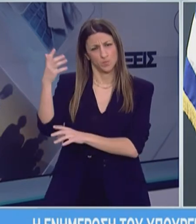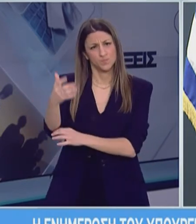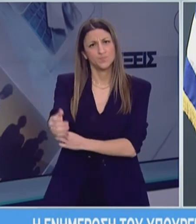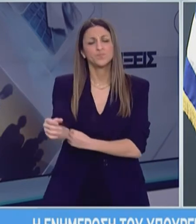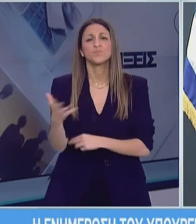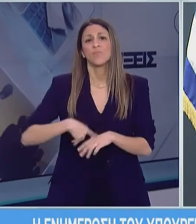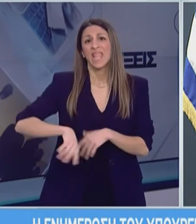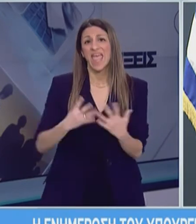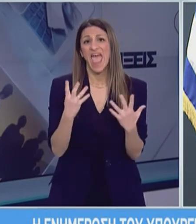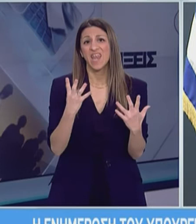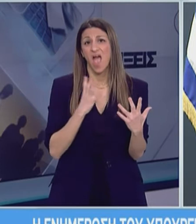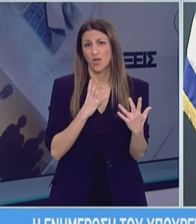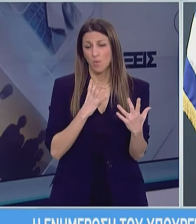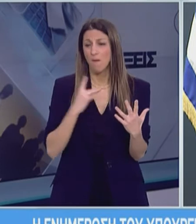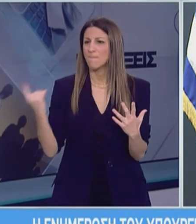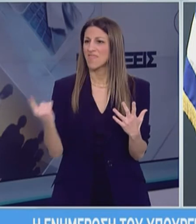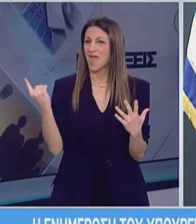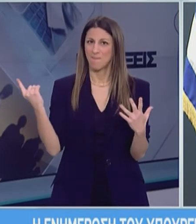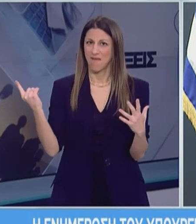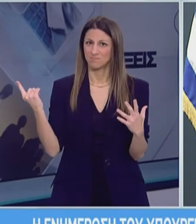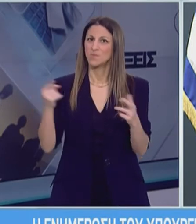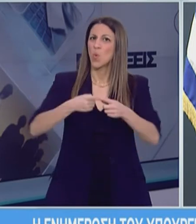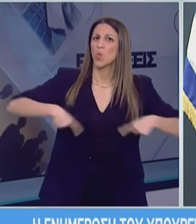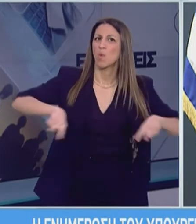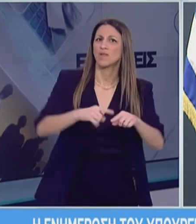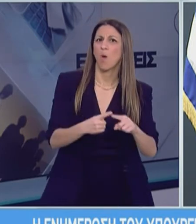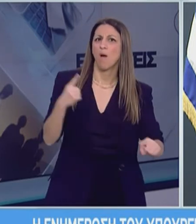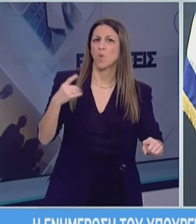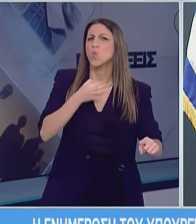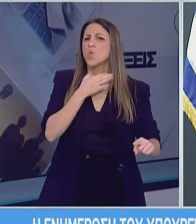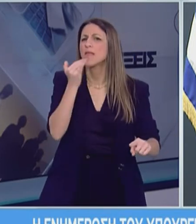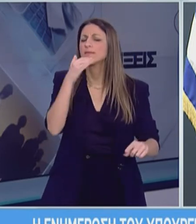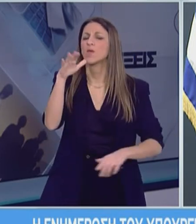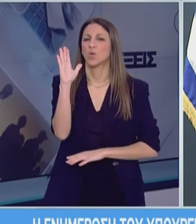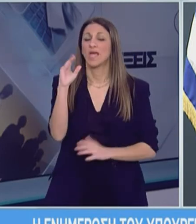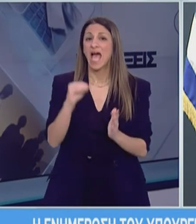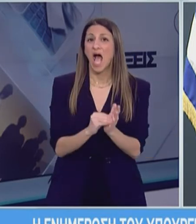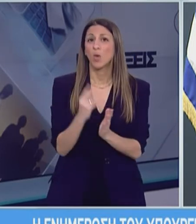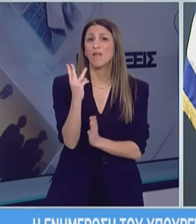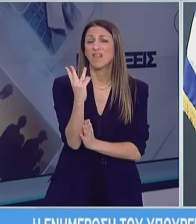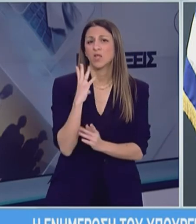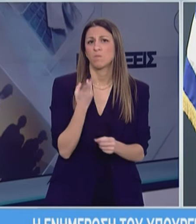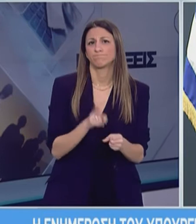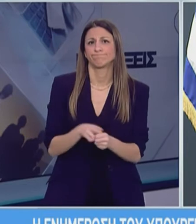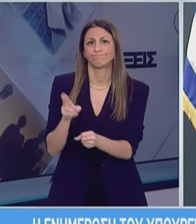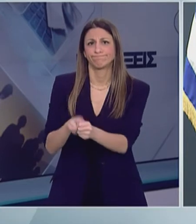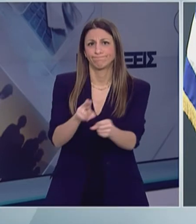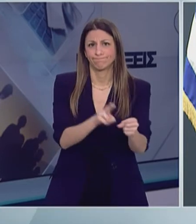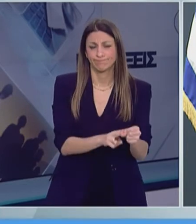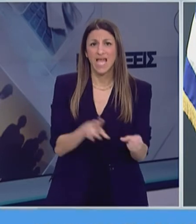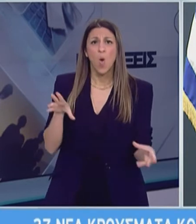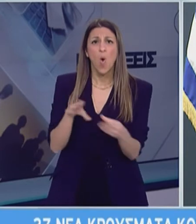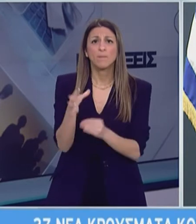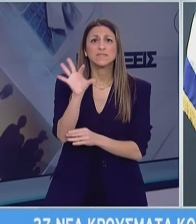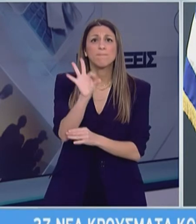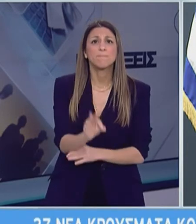9 ασθενείς έχουν εξέλθει από τις ΜΕΘ. Τέλος, έχουμε 3 ακόμα καταγεγραμμένους θανάτους και 53 θανάτους